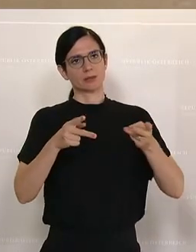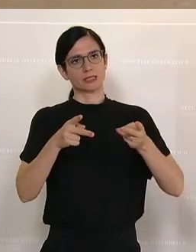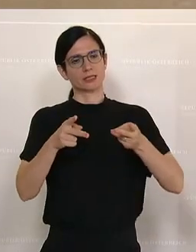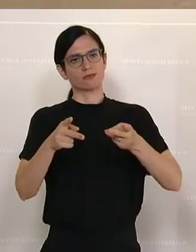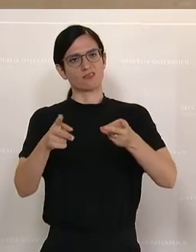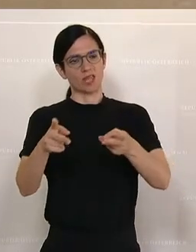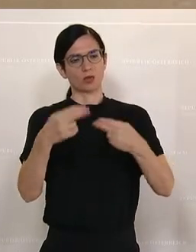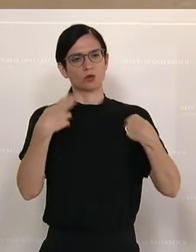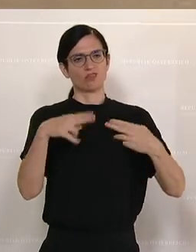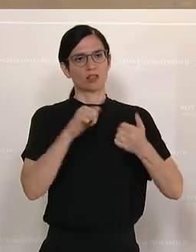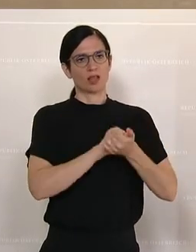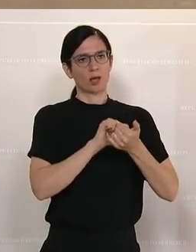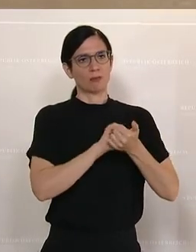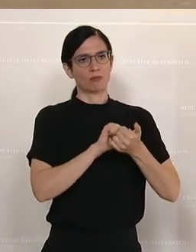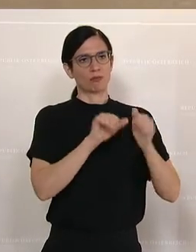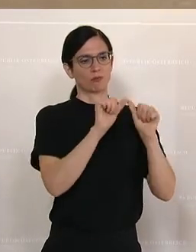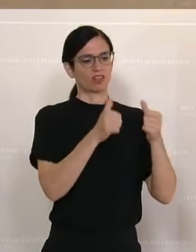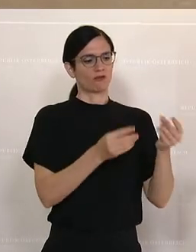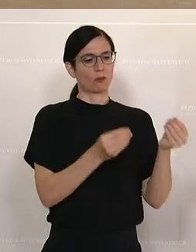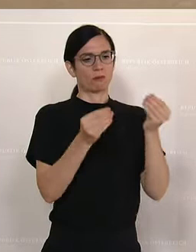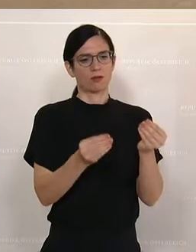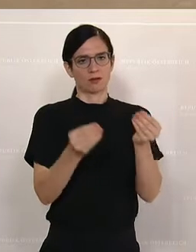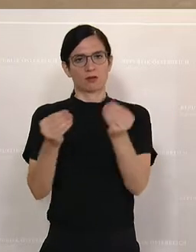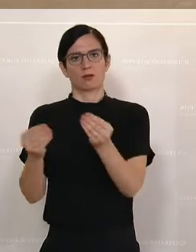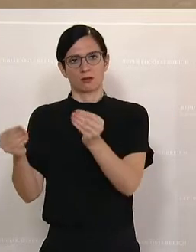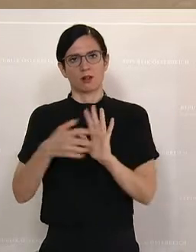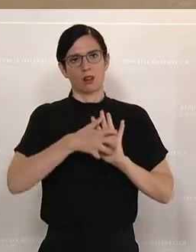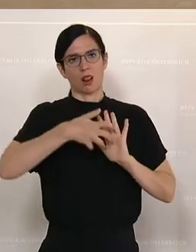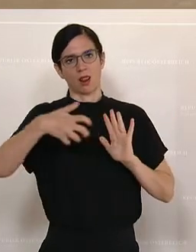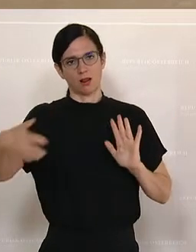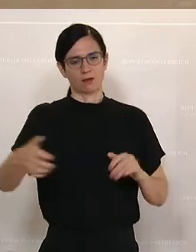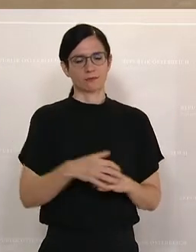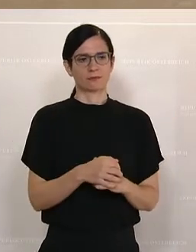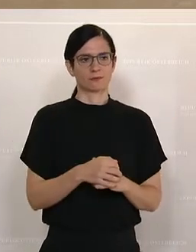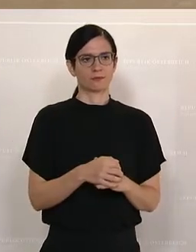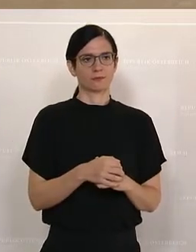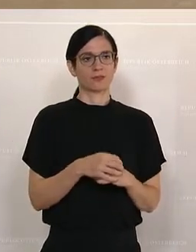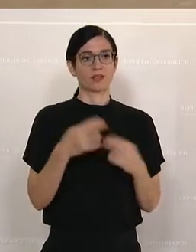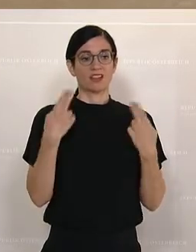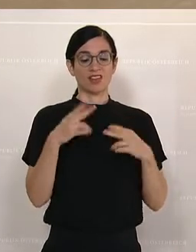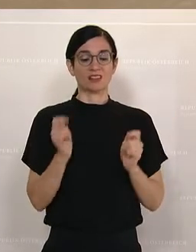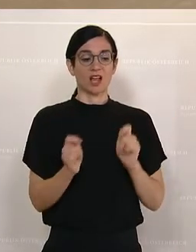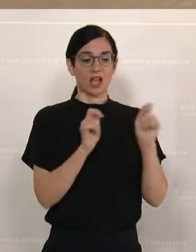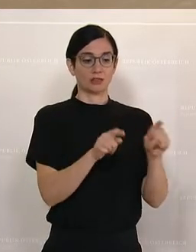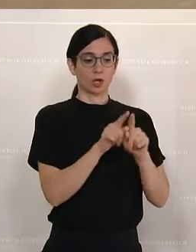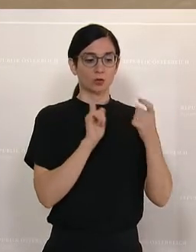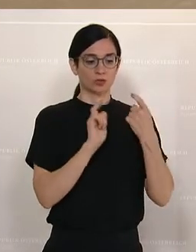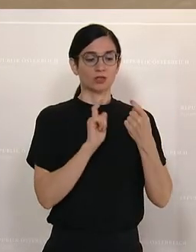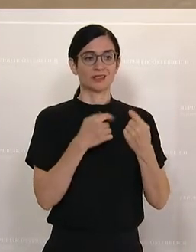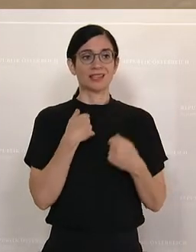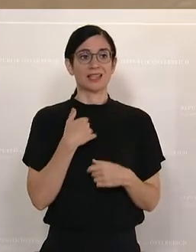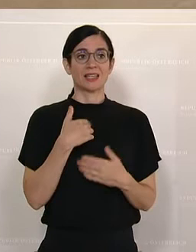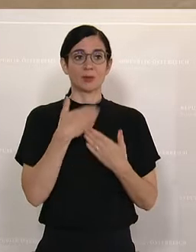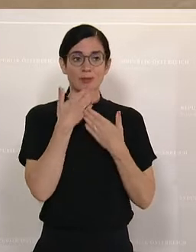Papierform. Es ist noch ein weiterer Antrag heute zur Debatte. Ich bedanke mich für die einstimmige Annahme dieses